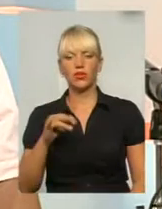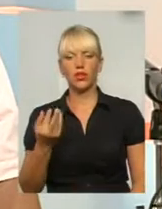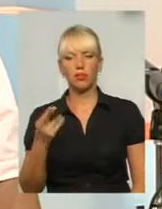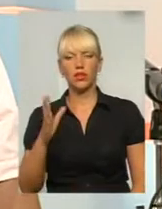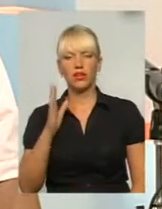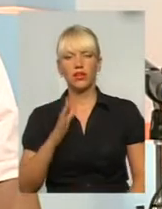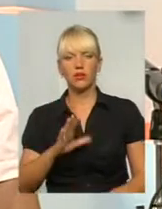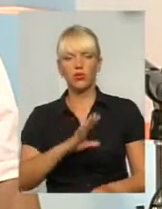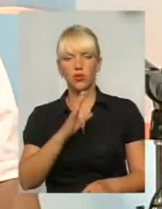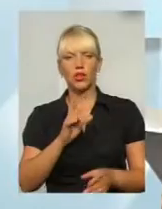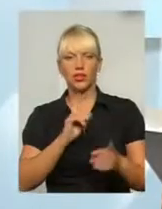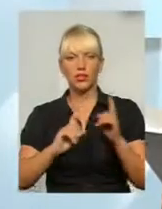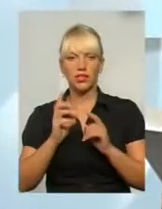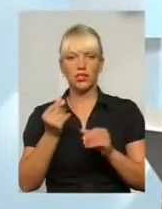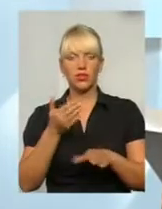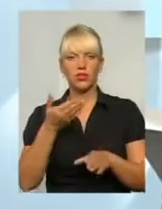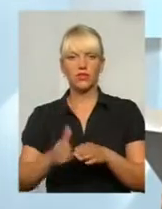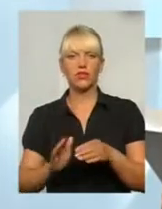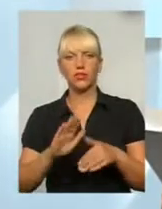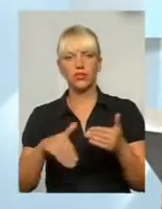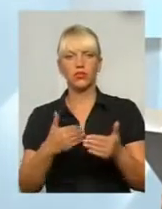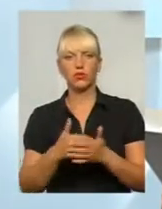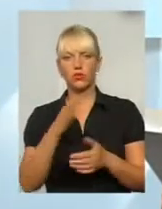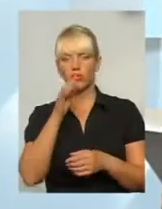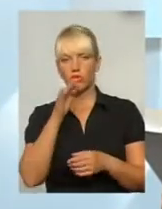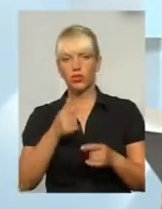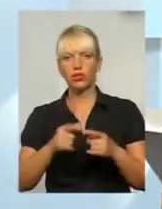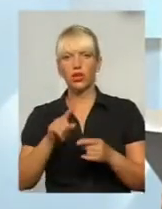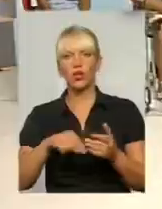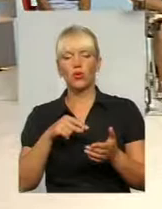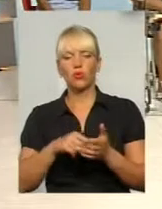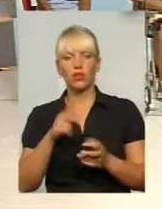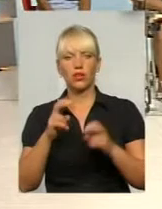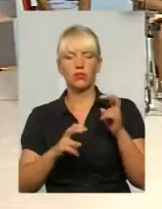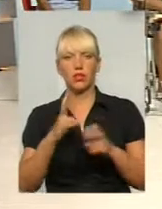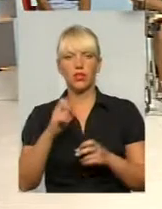сесія, видалені кошти, ми вже до цього часу, нас, якби, комунальне підприємство надії,